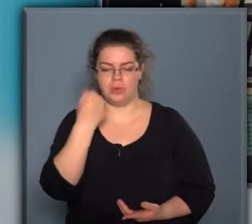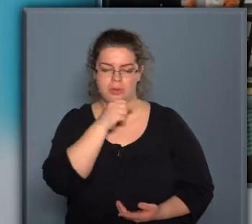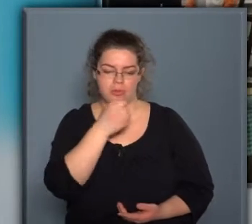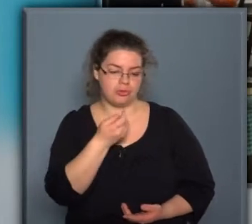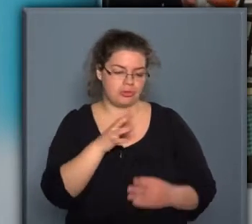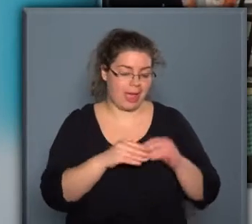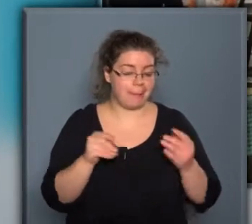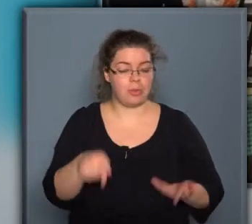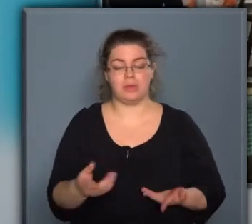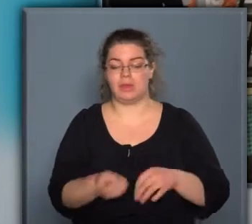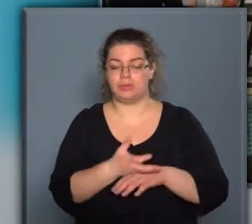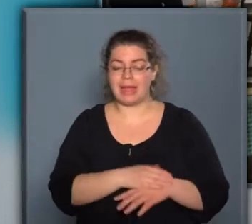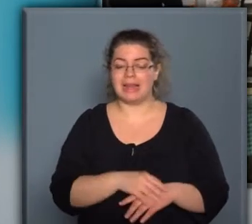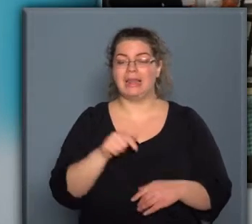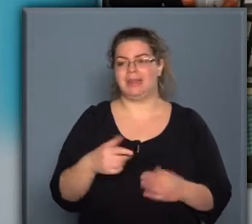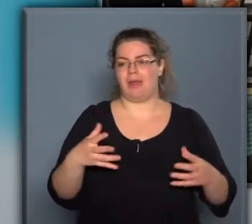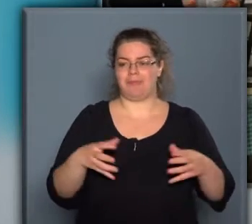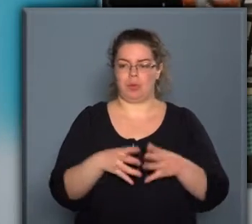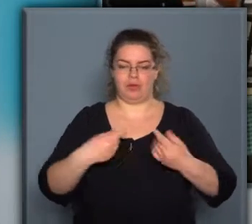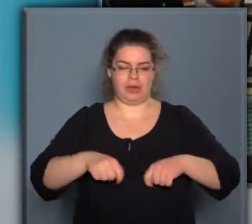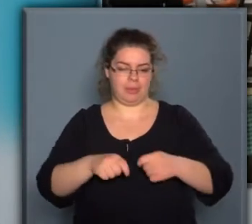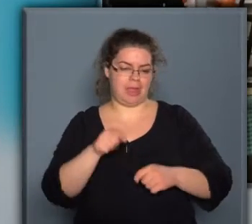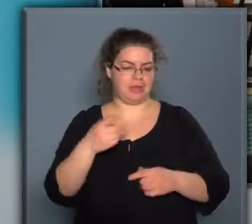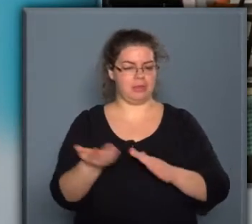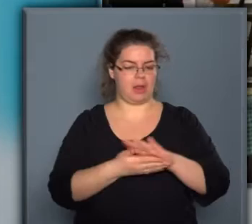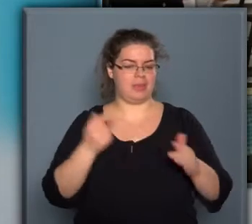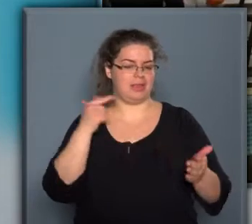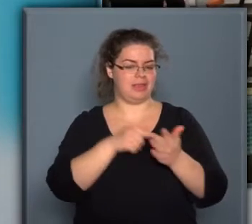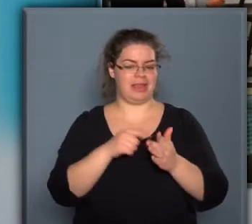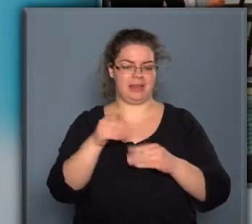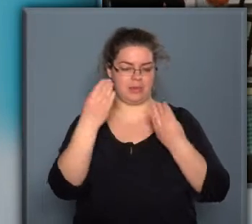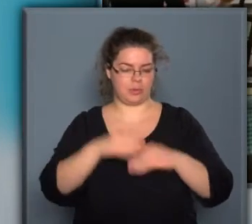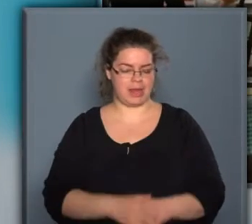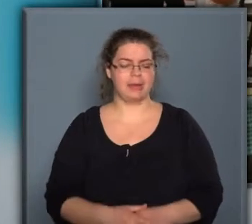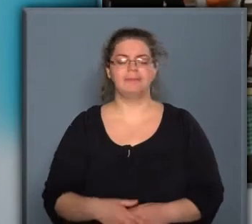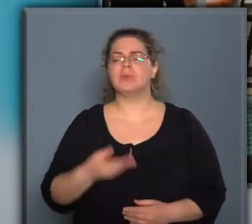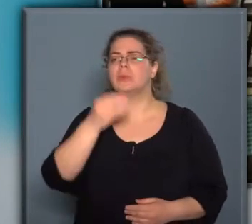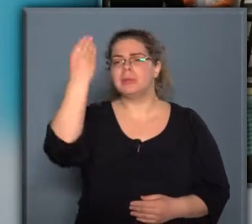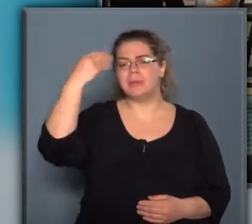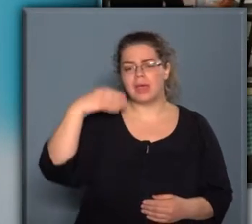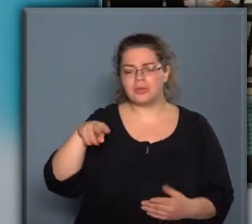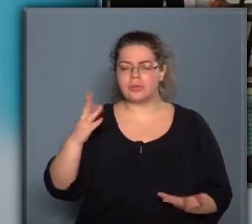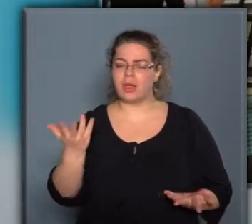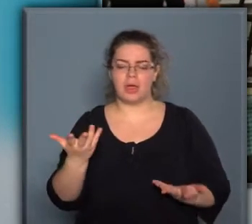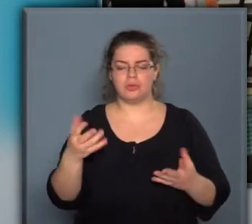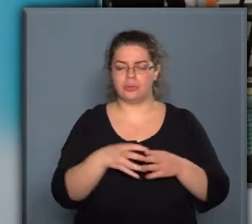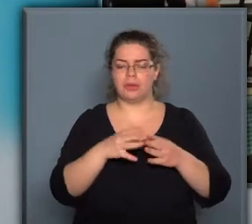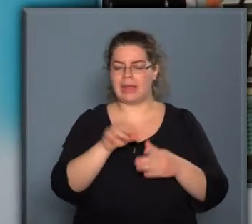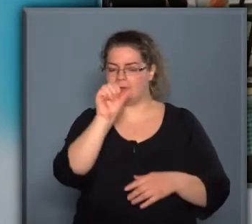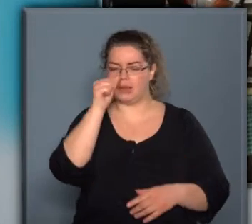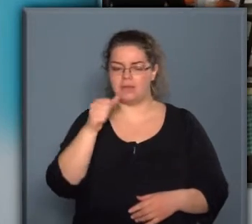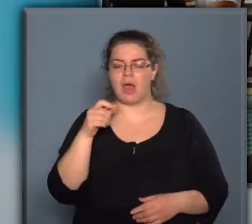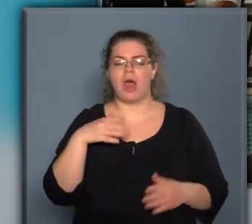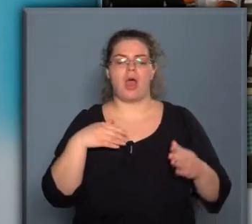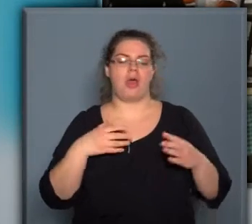Tehát közösségépítés. Azt gondolom, hogy ez az alap, ez a cél, ez az üzenet. Polgármesterúrék csapatának a neve Kolbix. Miért?